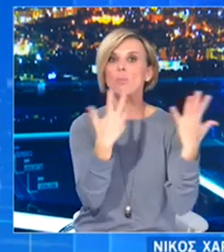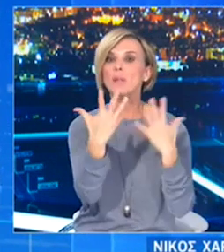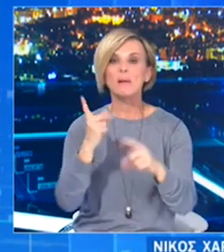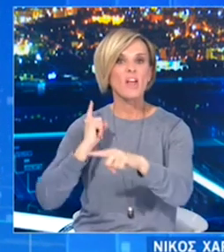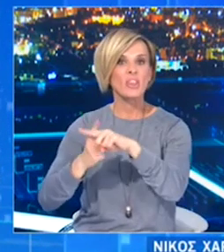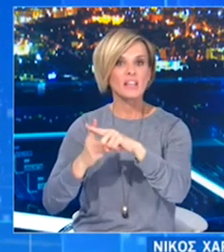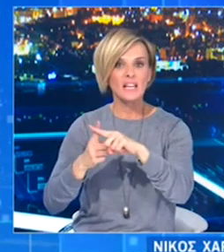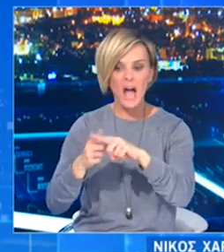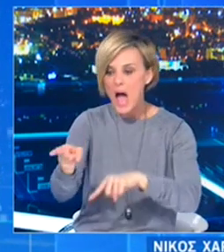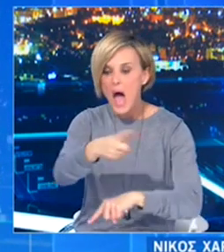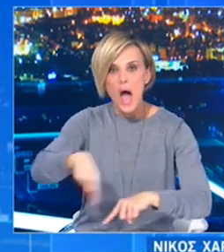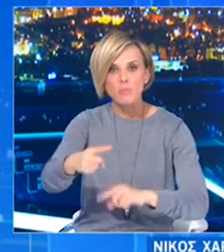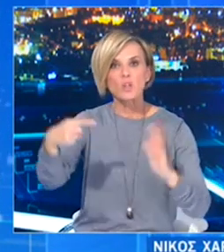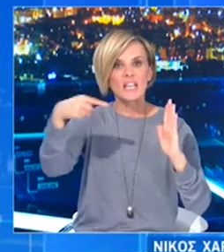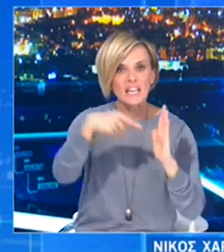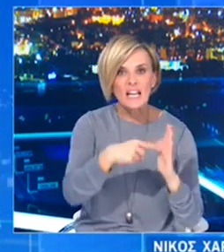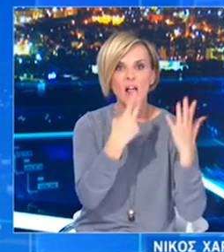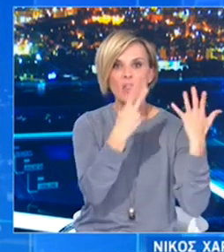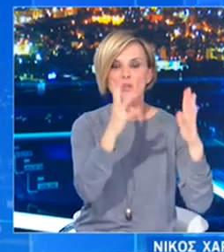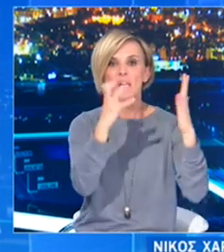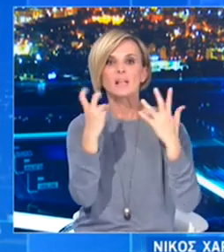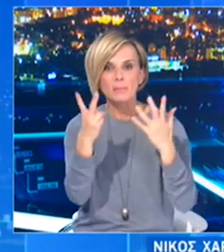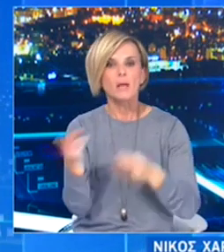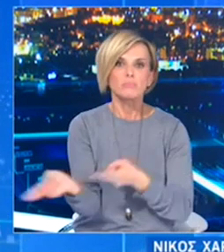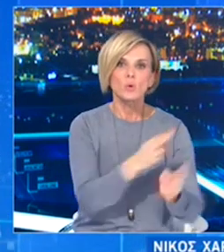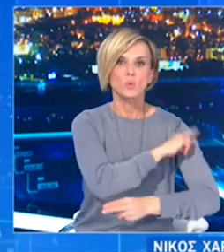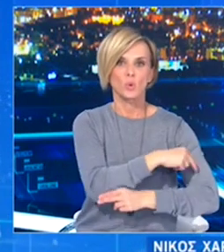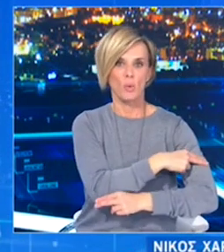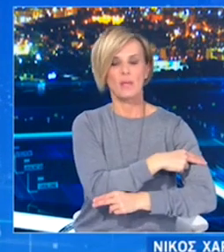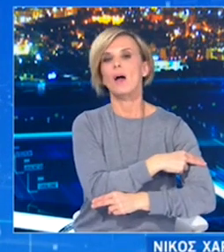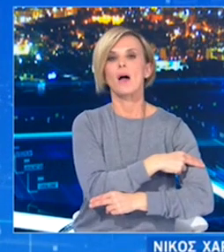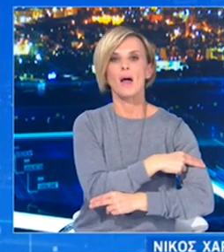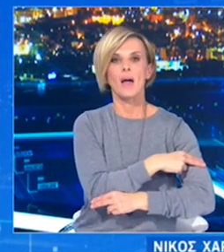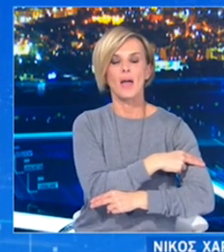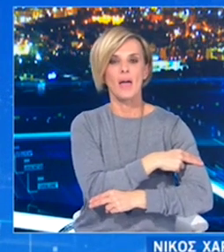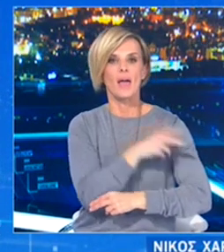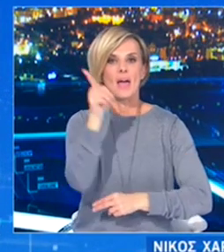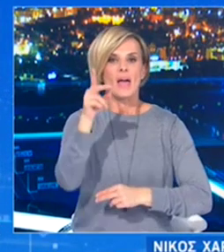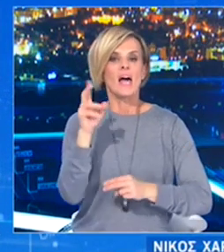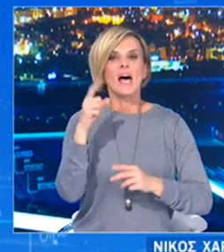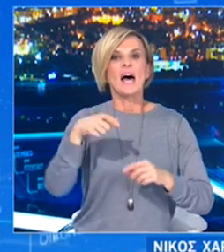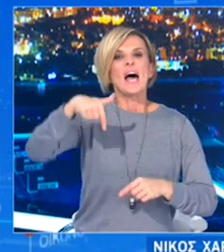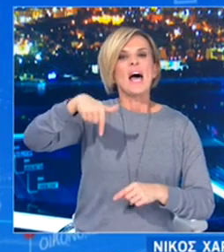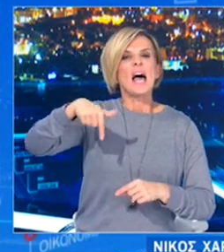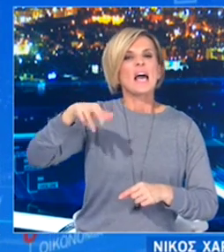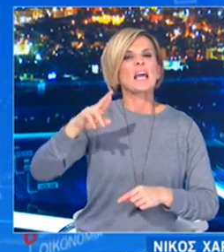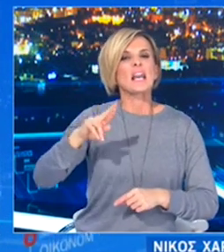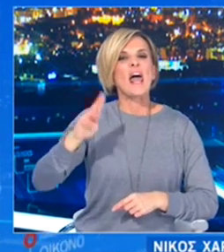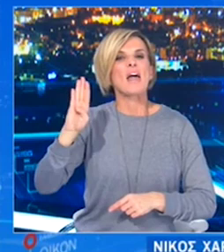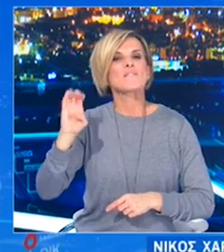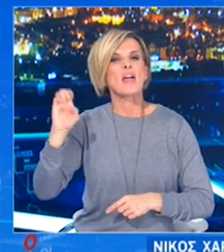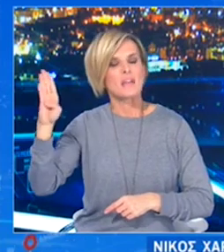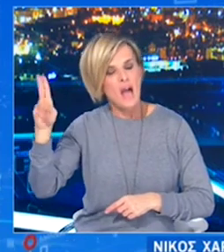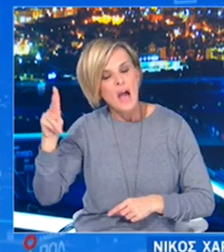από τα οποία 1.297 νοσηλεύονται. Των Γρεβενών με 123 κρούσματα, από τα οποία 42 νοσηλεύονται. Της